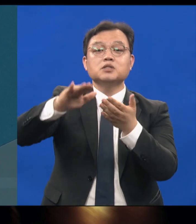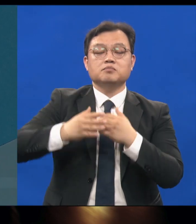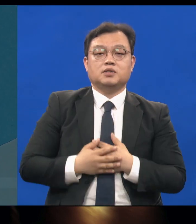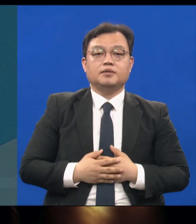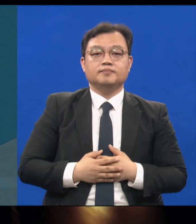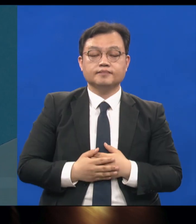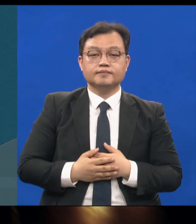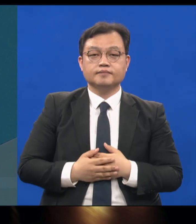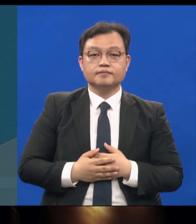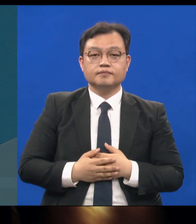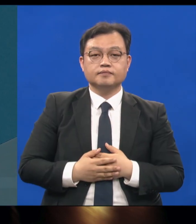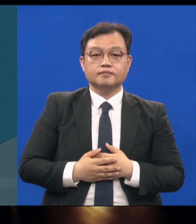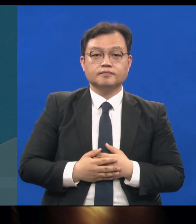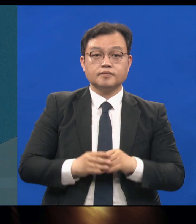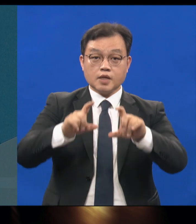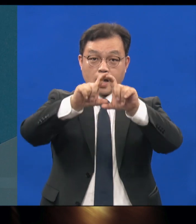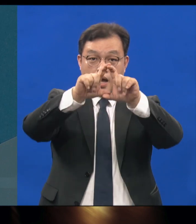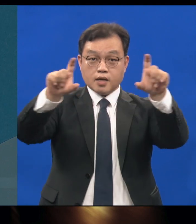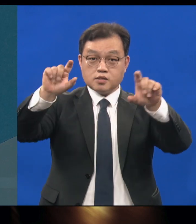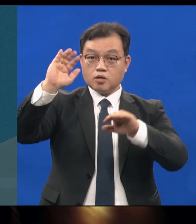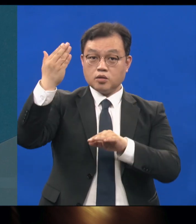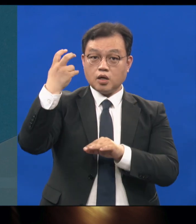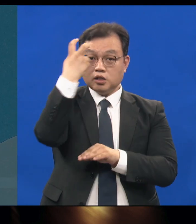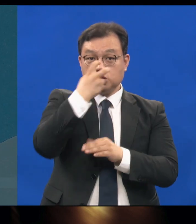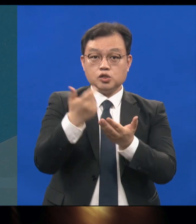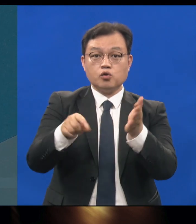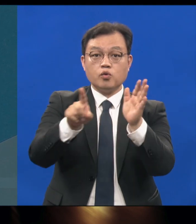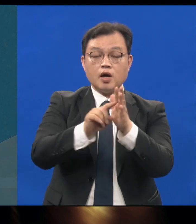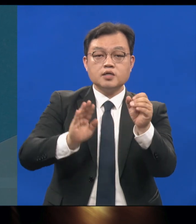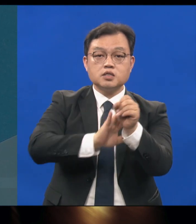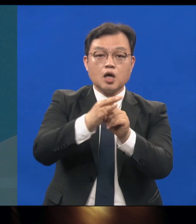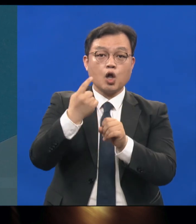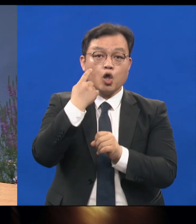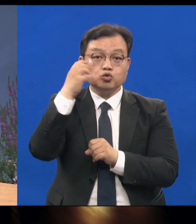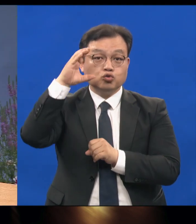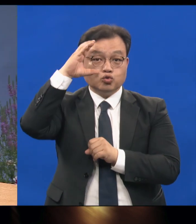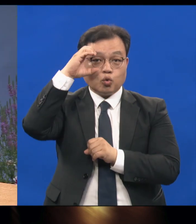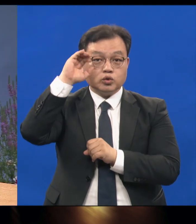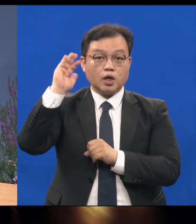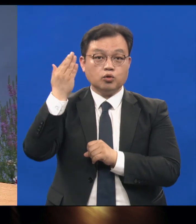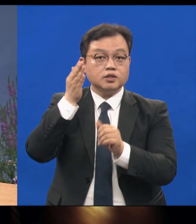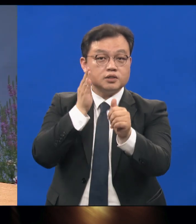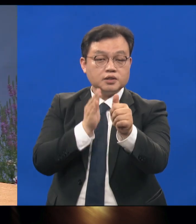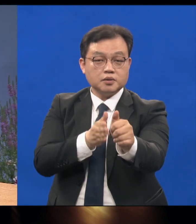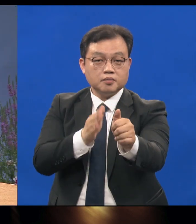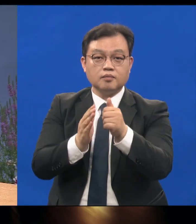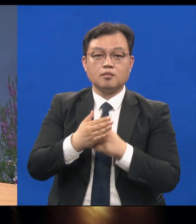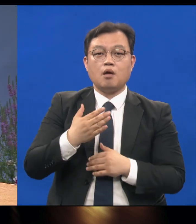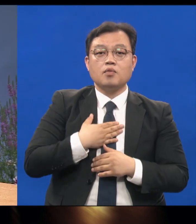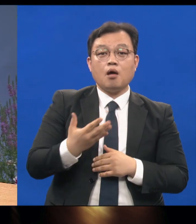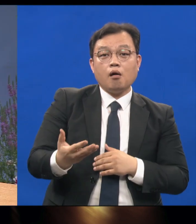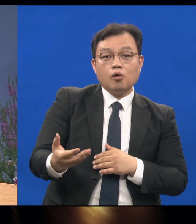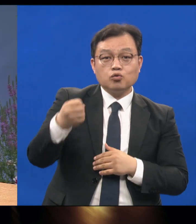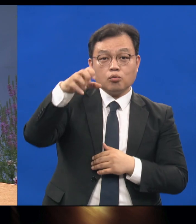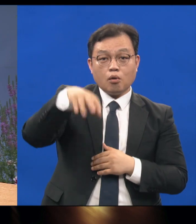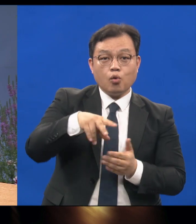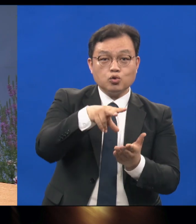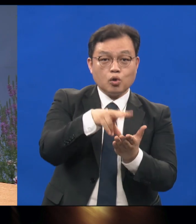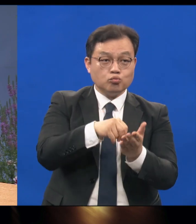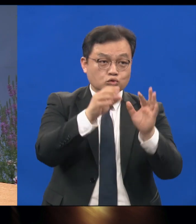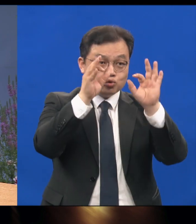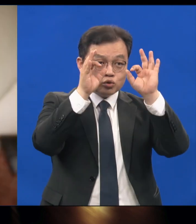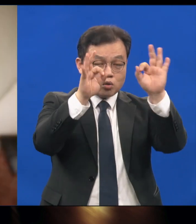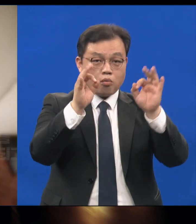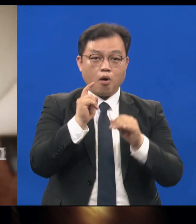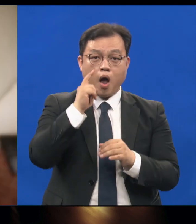정상화를 지키기 위한 사랑의 눈동자의 대상이 되기를 원하는 것입니다 내가 속한 곳에 문제가 보이고 거기에 오염되고